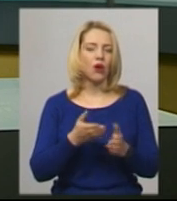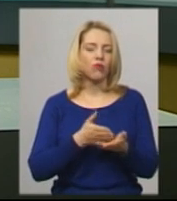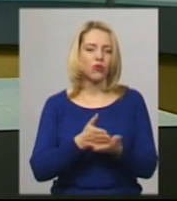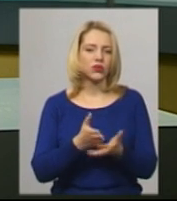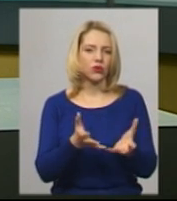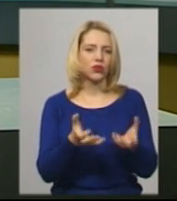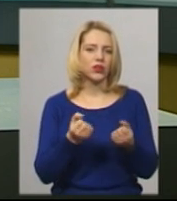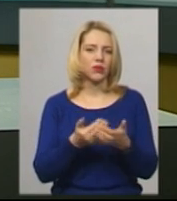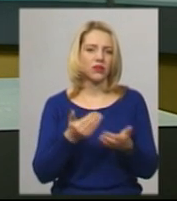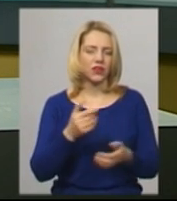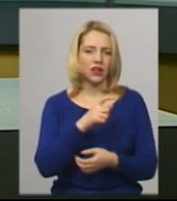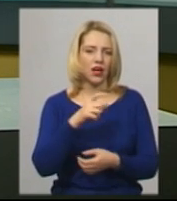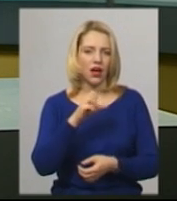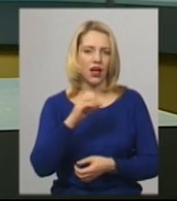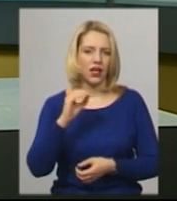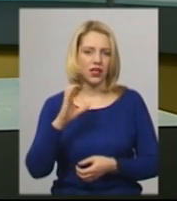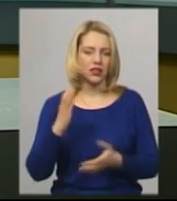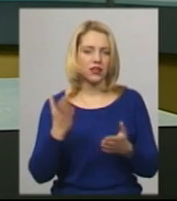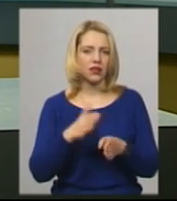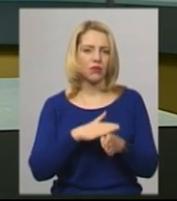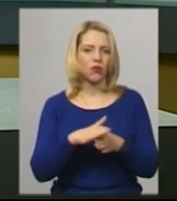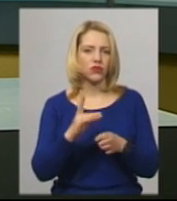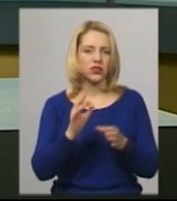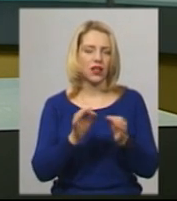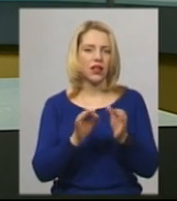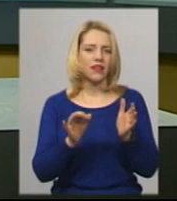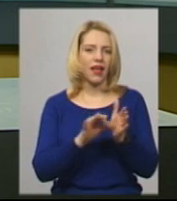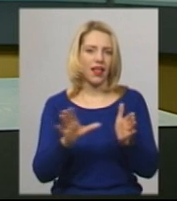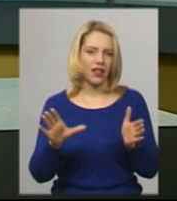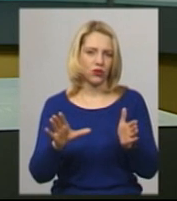підприємства ХС, яке повністю працює на електроенергії.